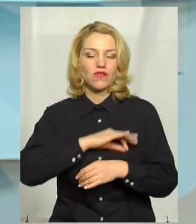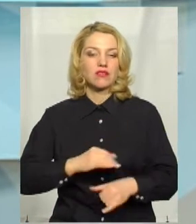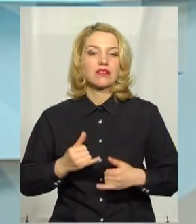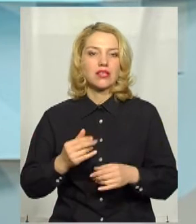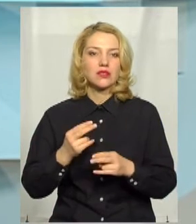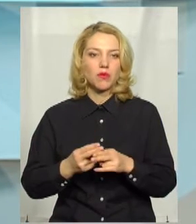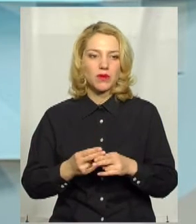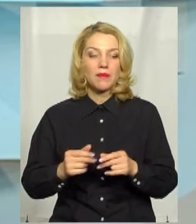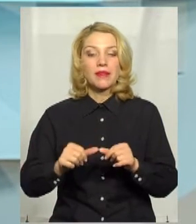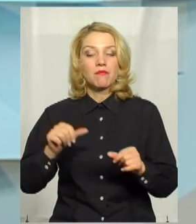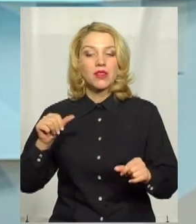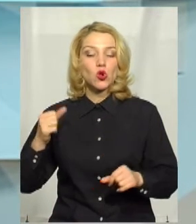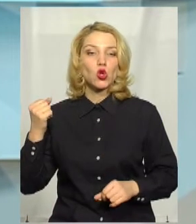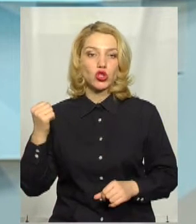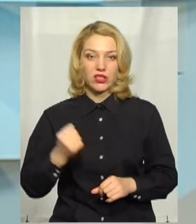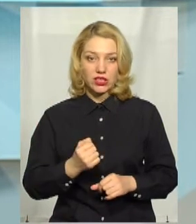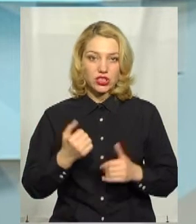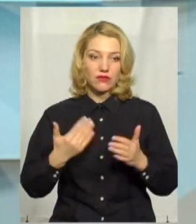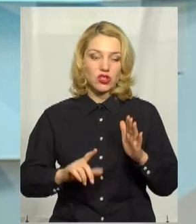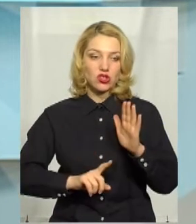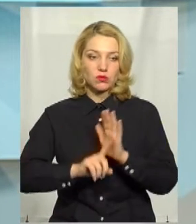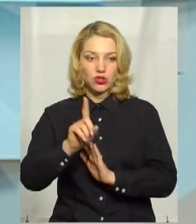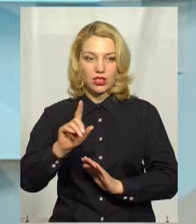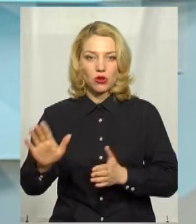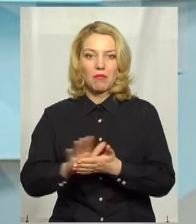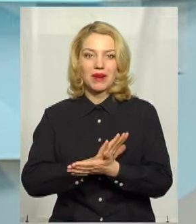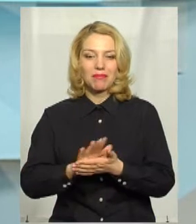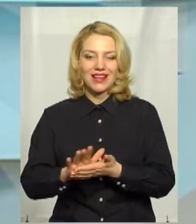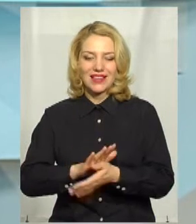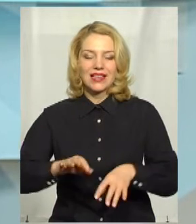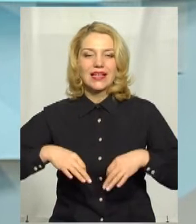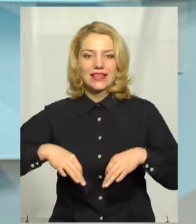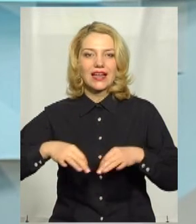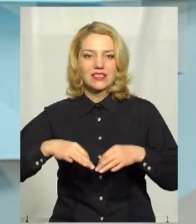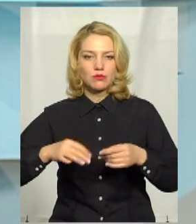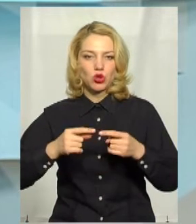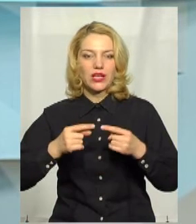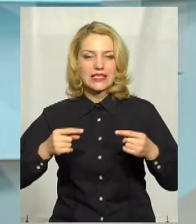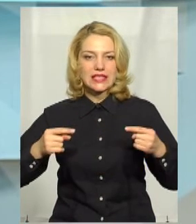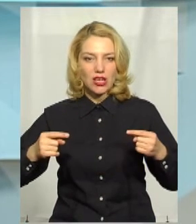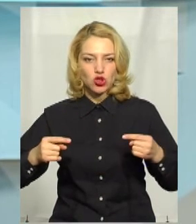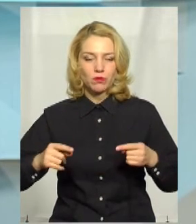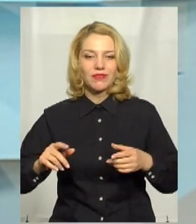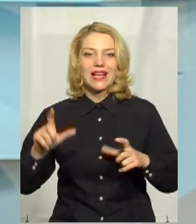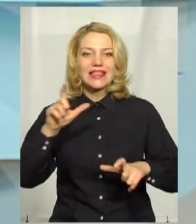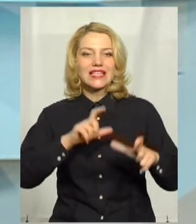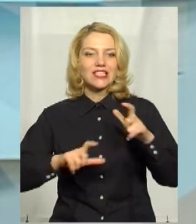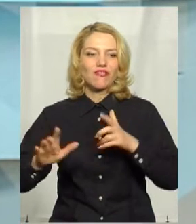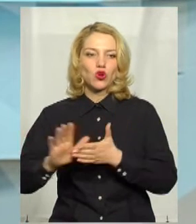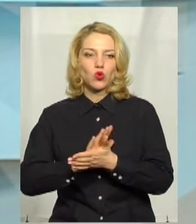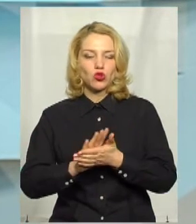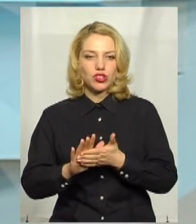З минулого тижня вже розпочато прибирання транспортних засобів дезінфікуючими